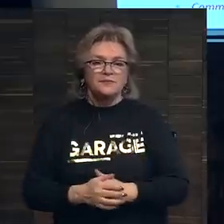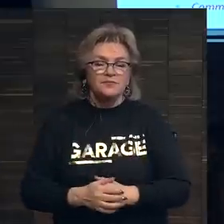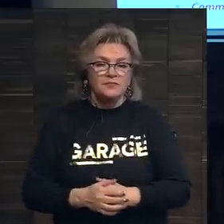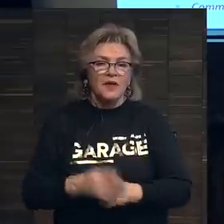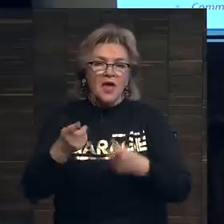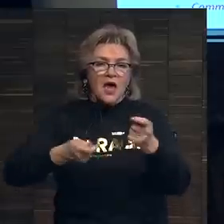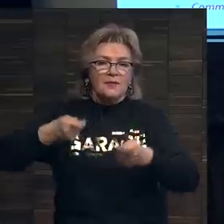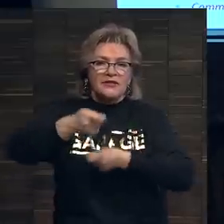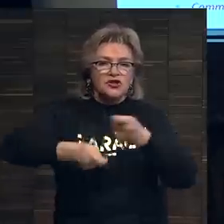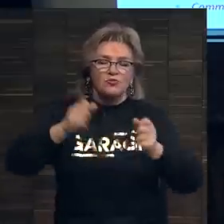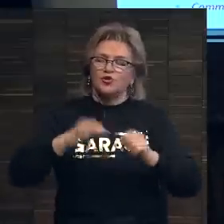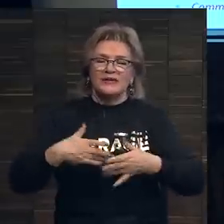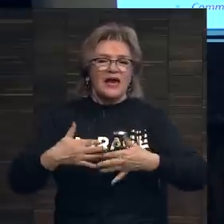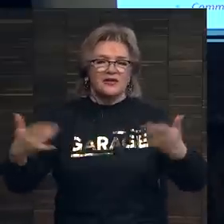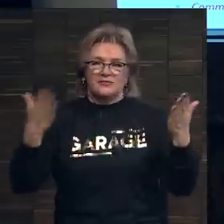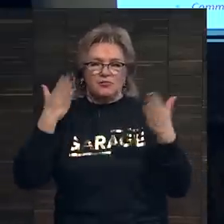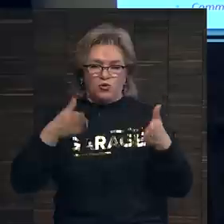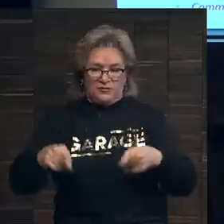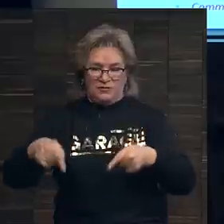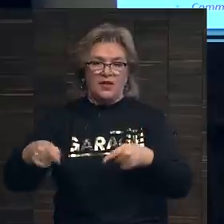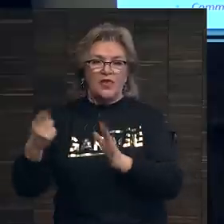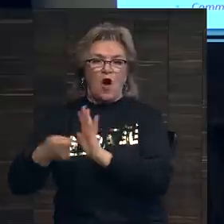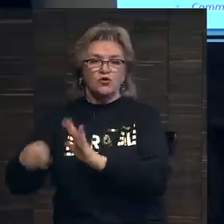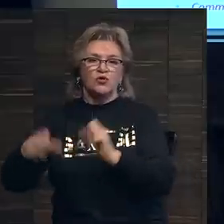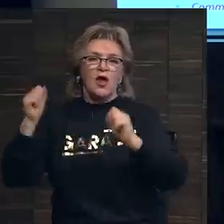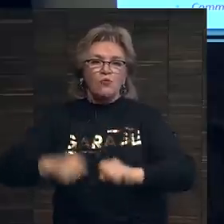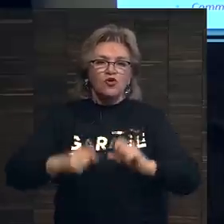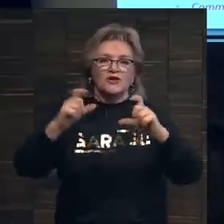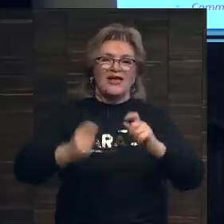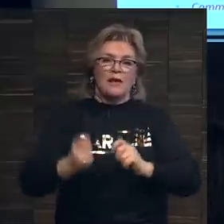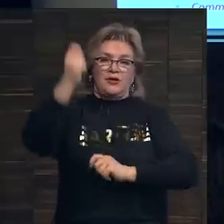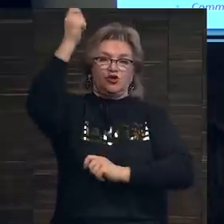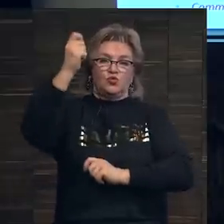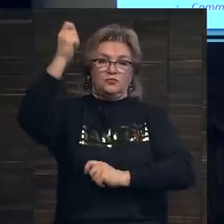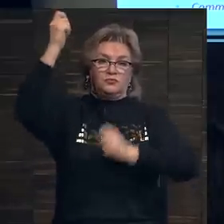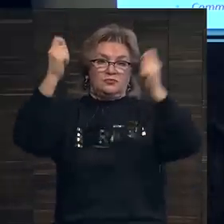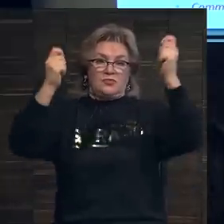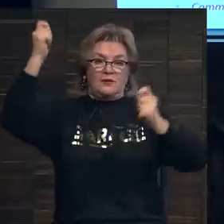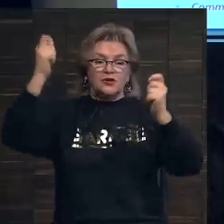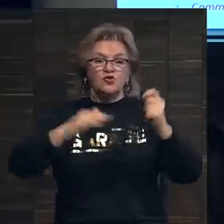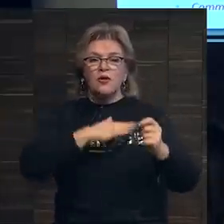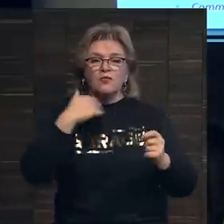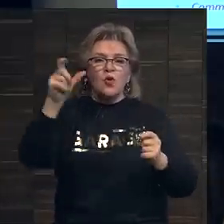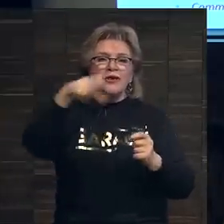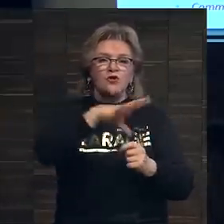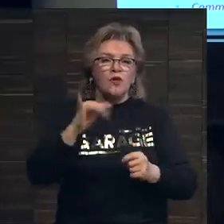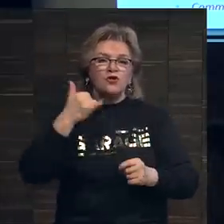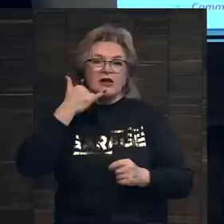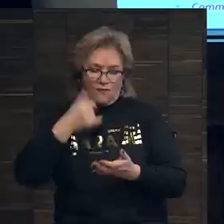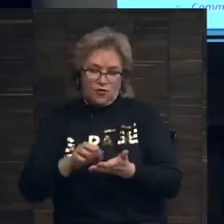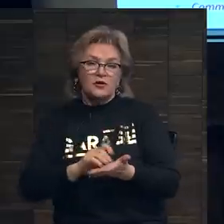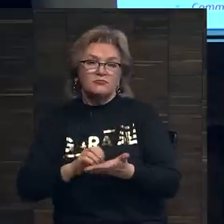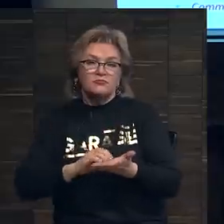Подача способами на самом аукционе можно поднимать табличку. Многие люди торгуются по телефону,